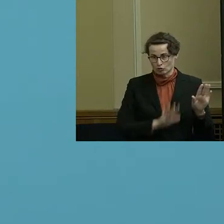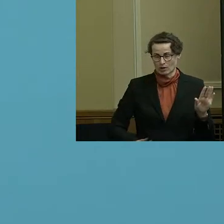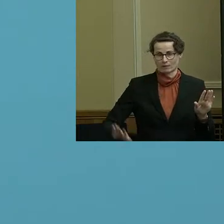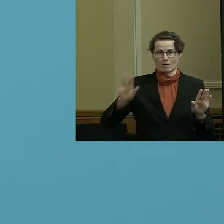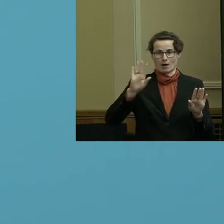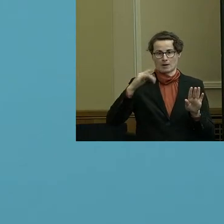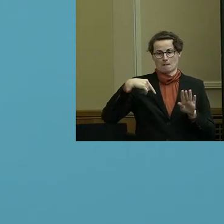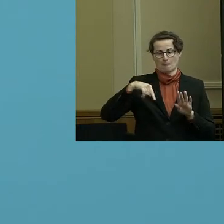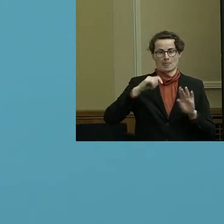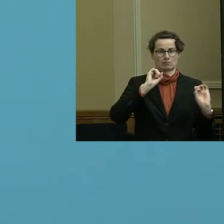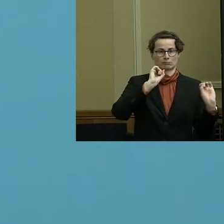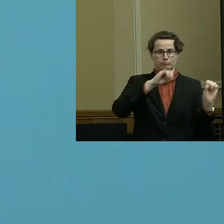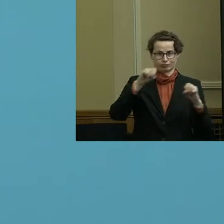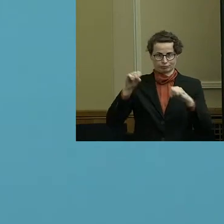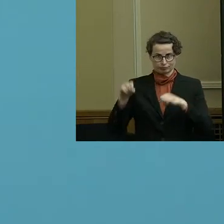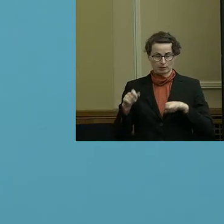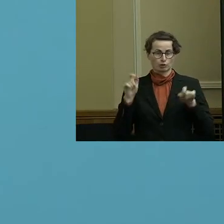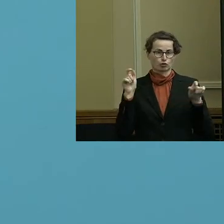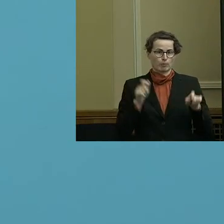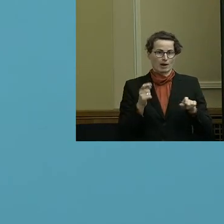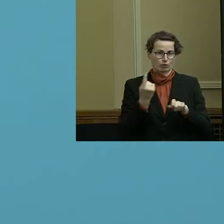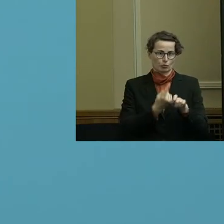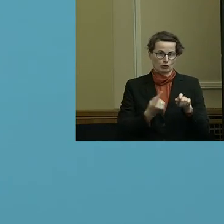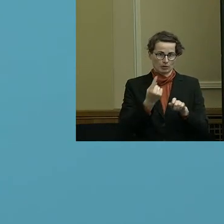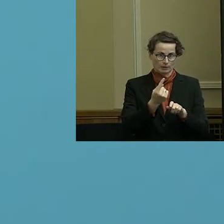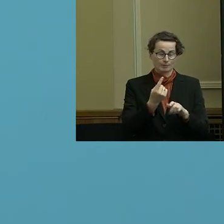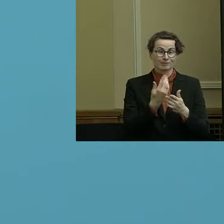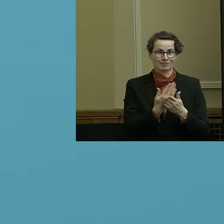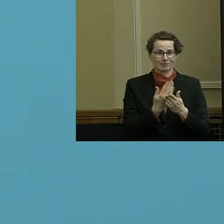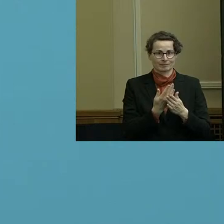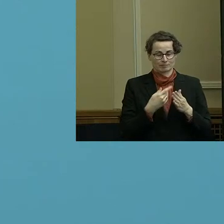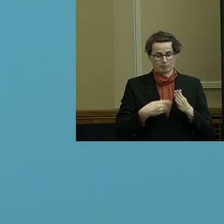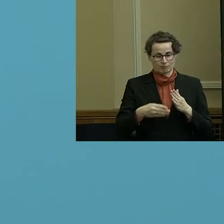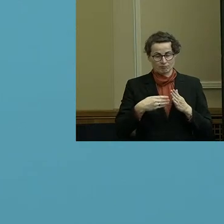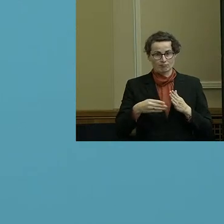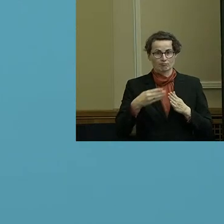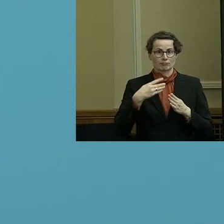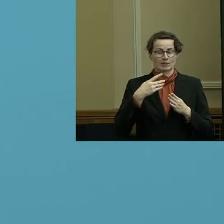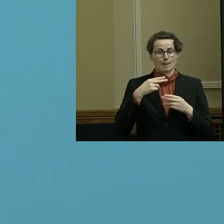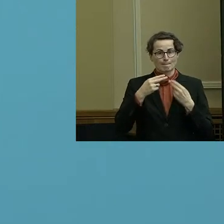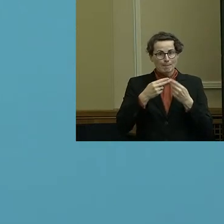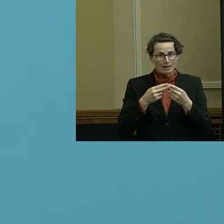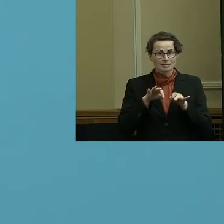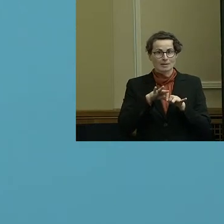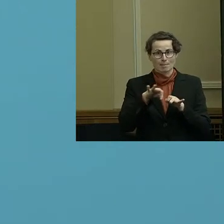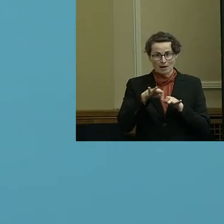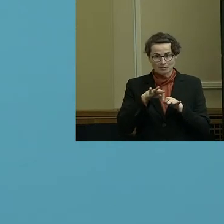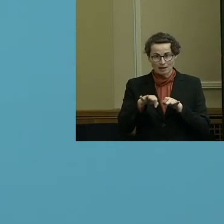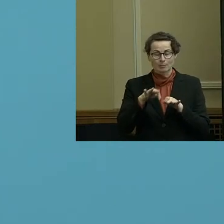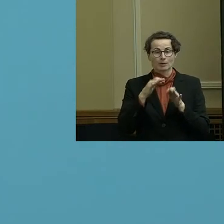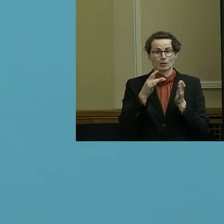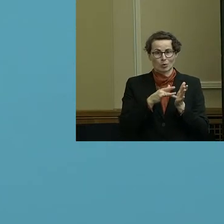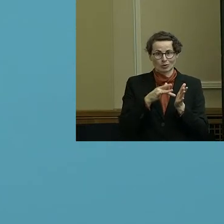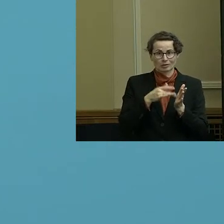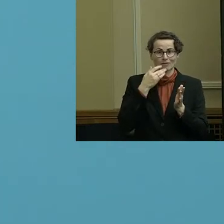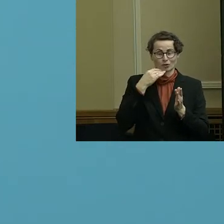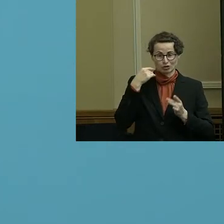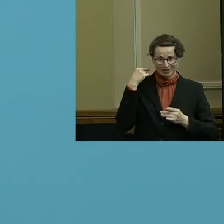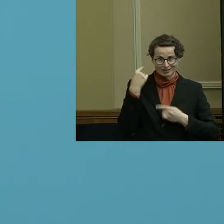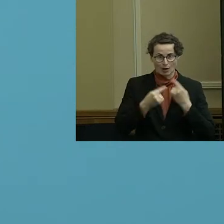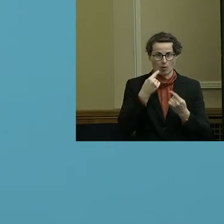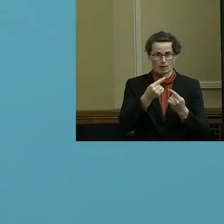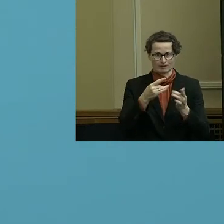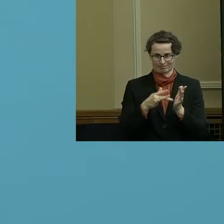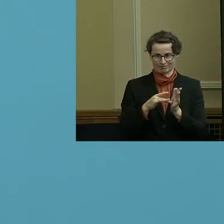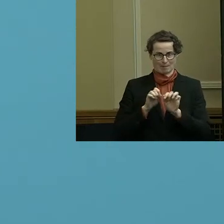wird. Und insofern geht es dann auch darum, da jetzt die geeigneten Wege zu finden, wie das dauerhaft, solange die Pandemie